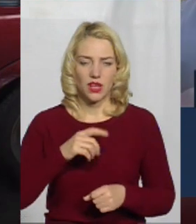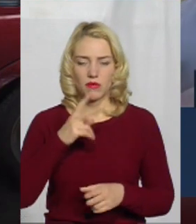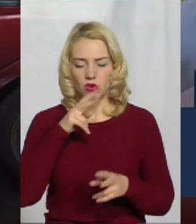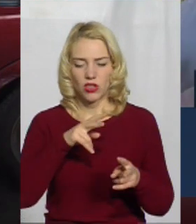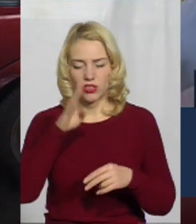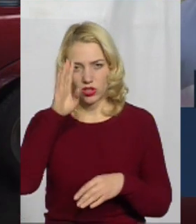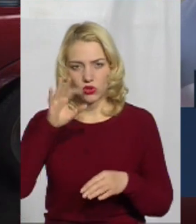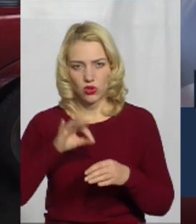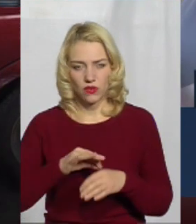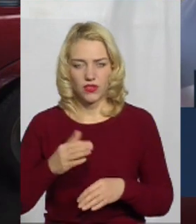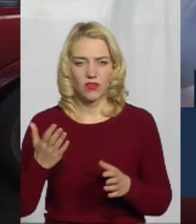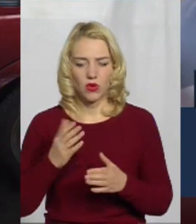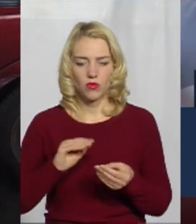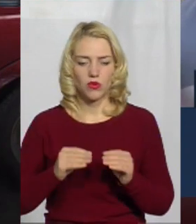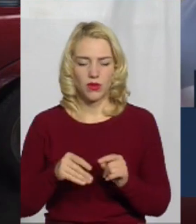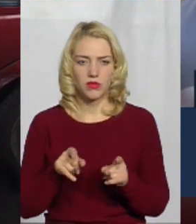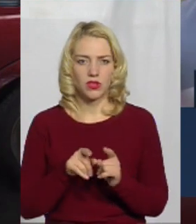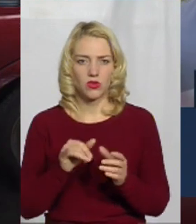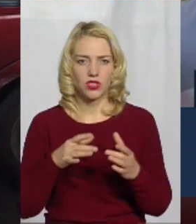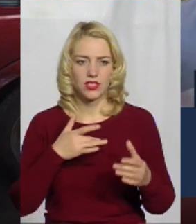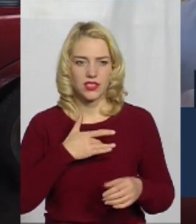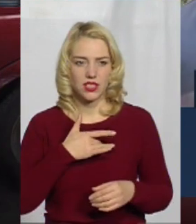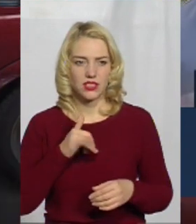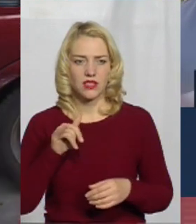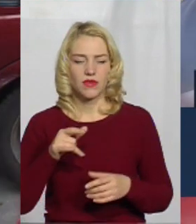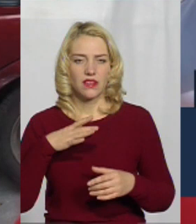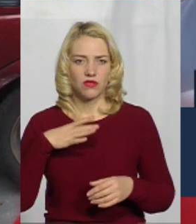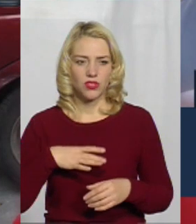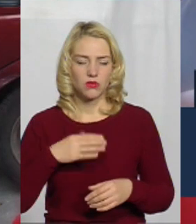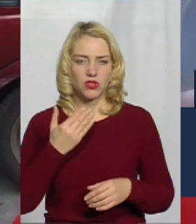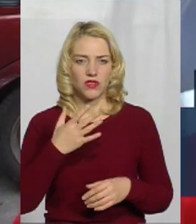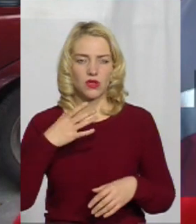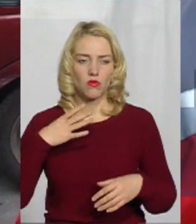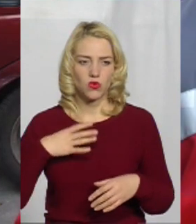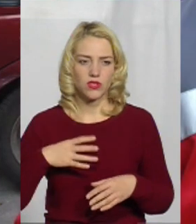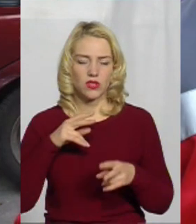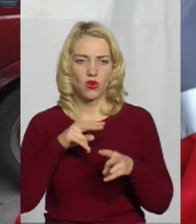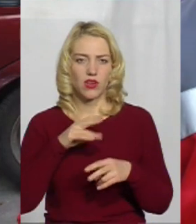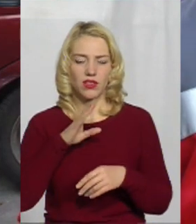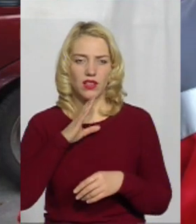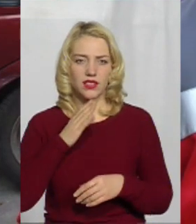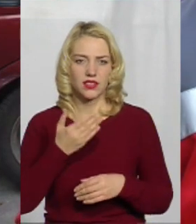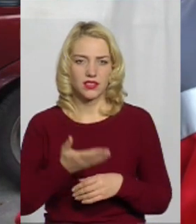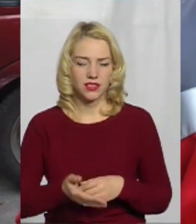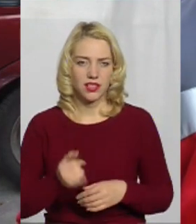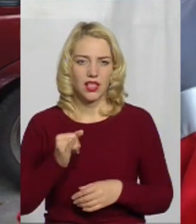з серцем дуже великі, але вимушено він мусить доглядати її. Йому, на жаль,